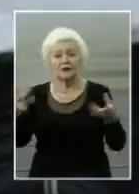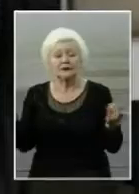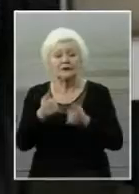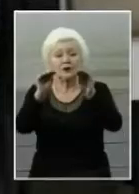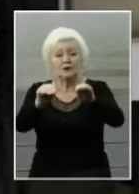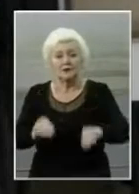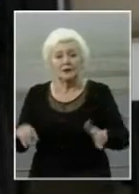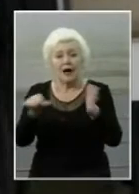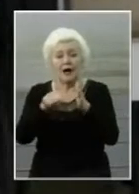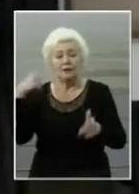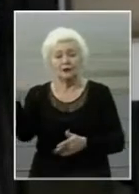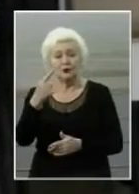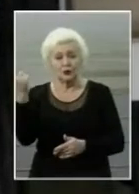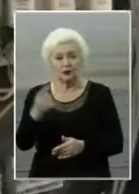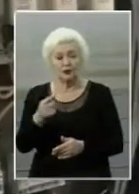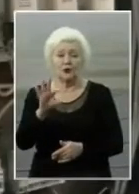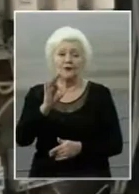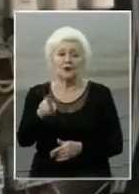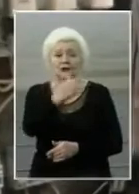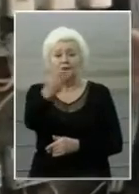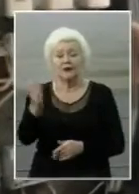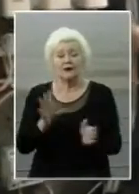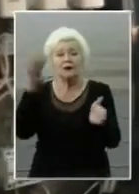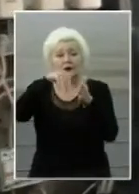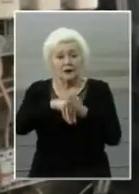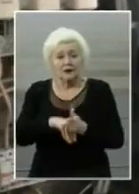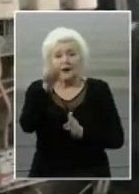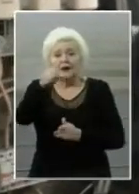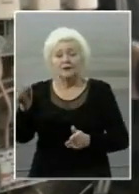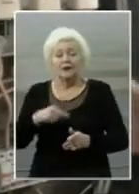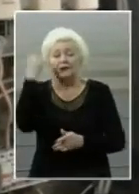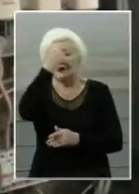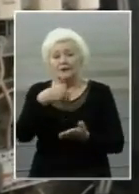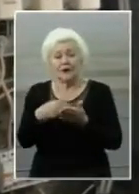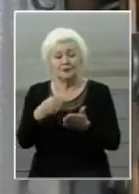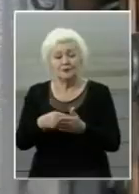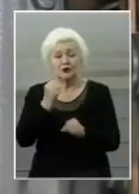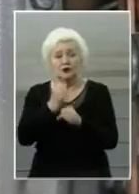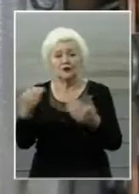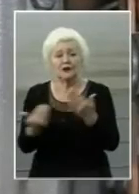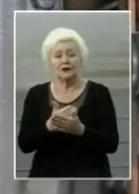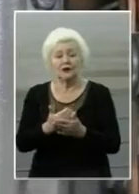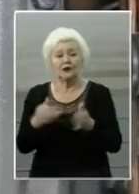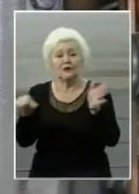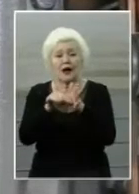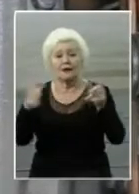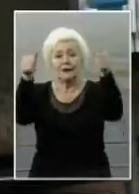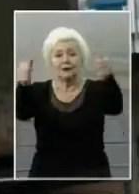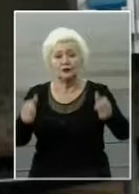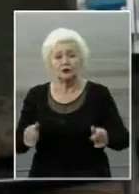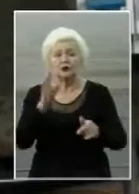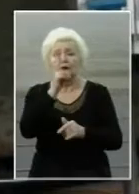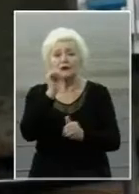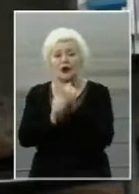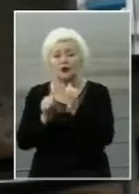встановити електролічильник. У жовтні його встановили. Мешканці власним коштом зробили нову електрощитову та на кожному